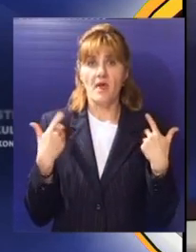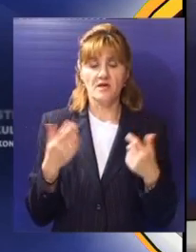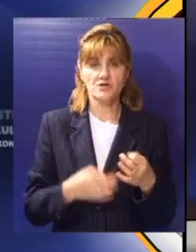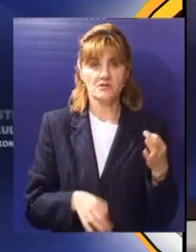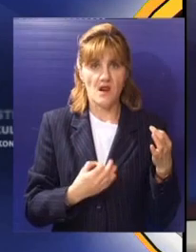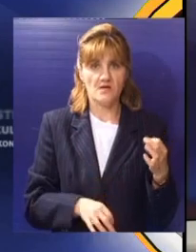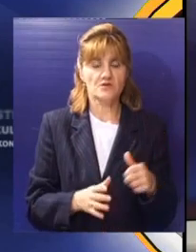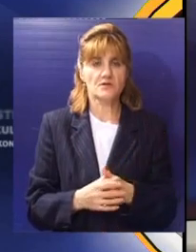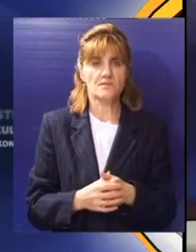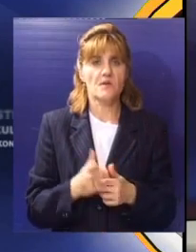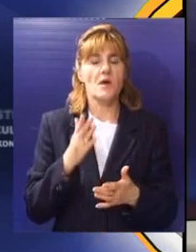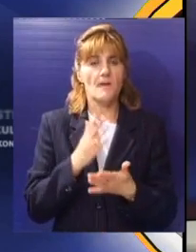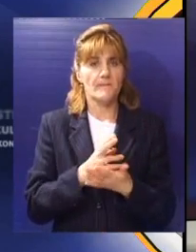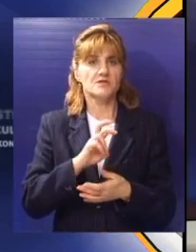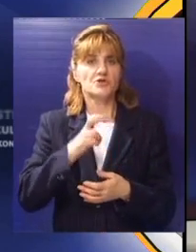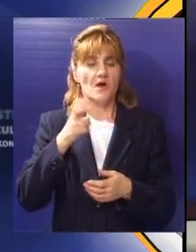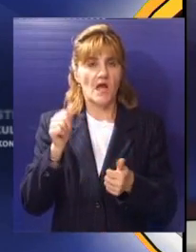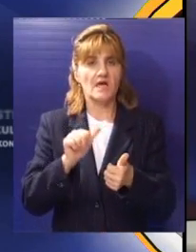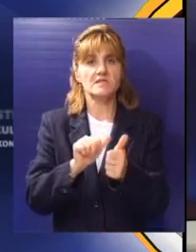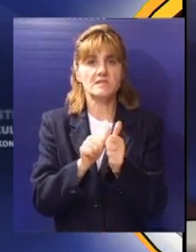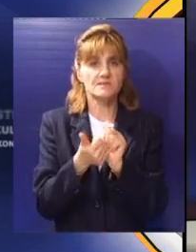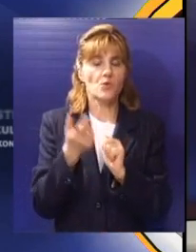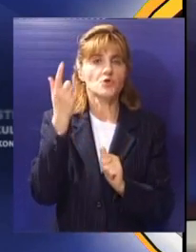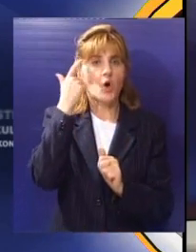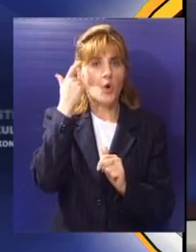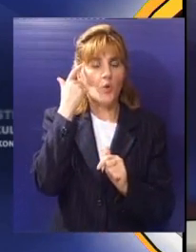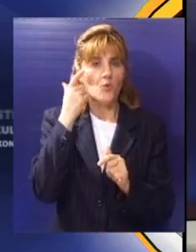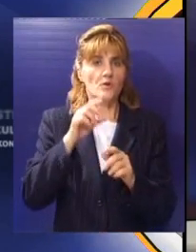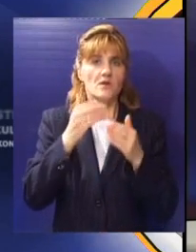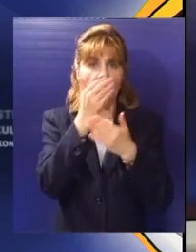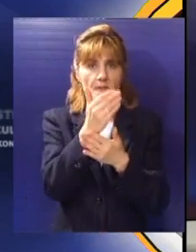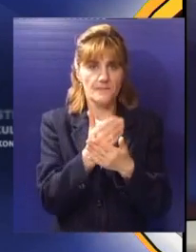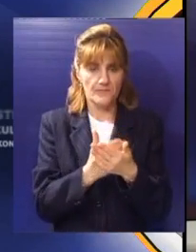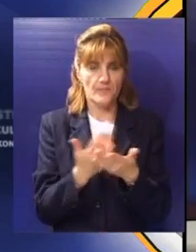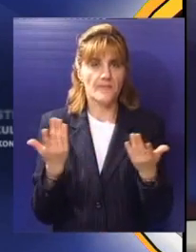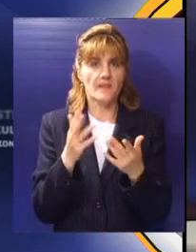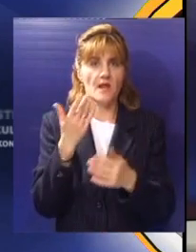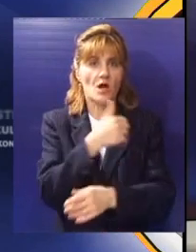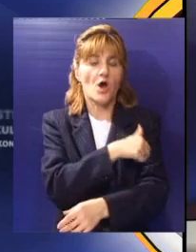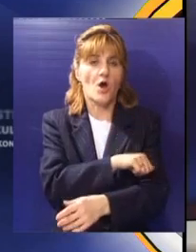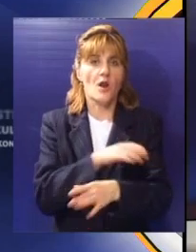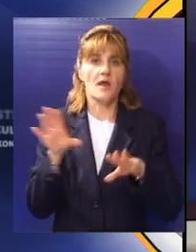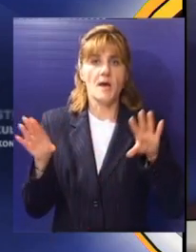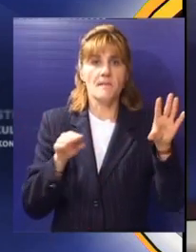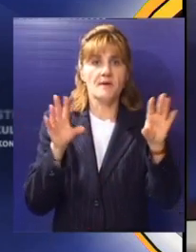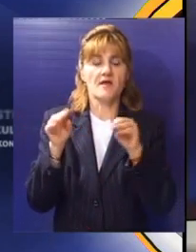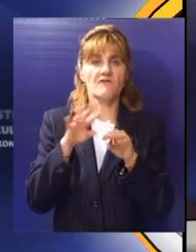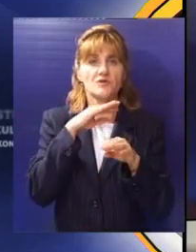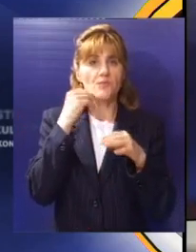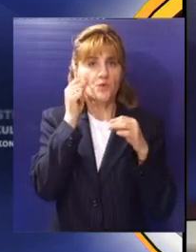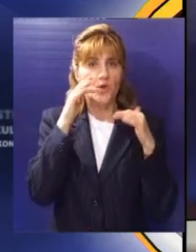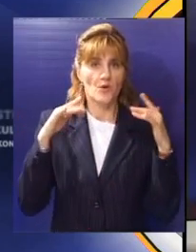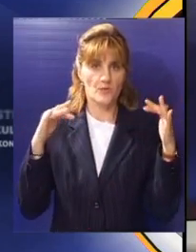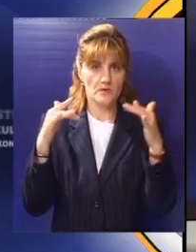Trench Town. Biće organizovani i razni sportski i kulturno-zabavni sadržaj koji decenijama privlače veliki broj